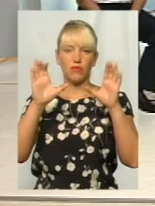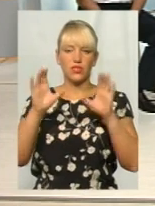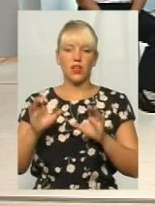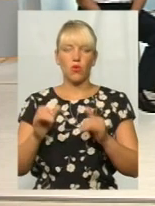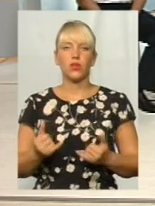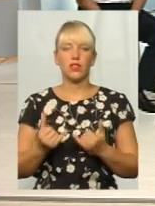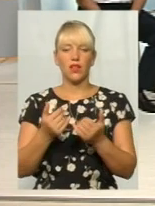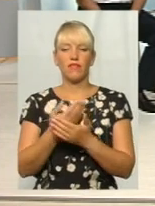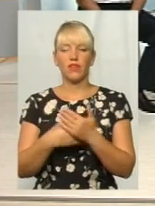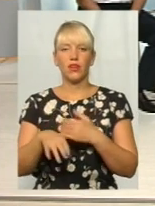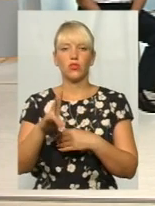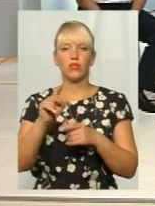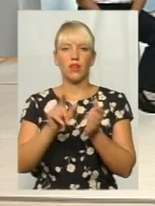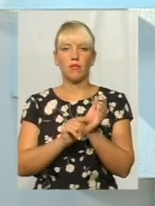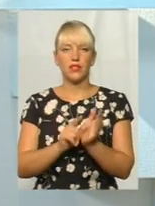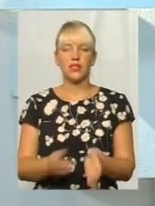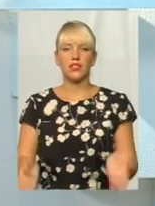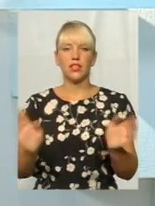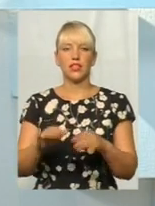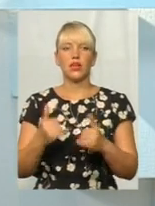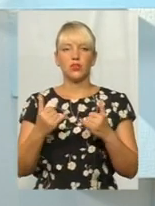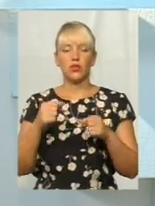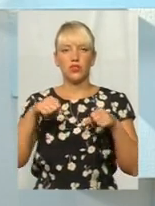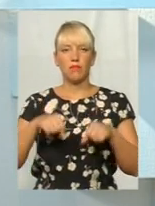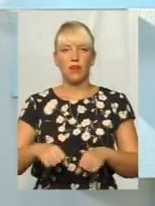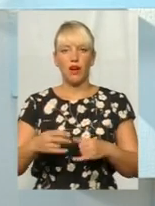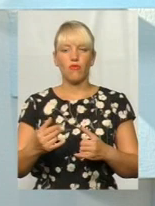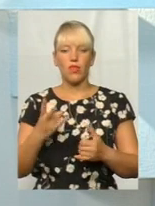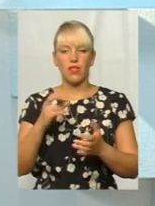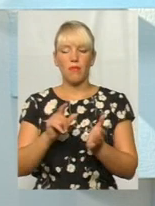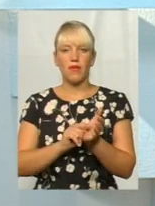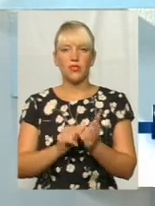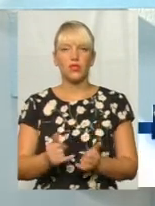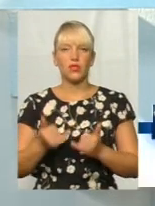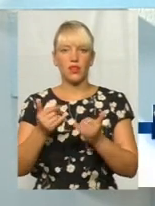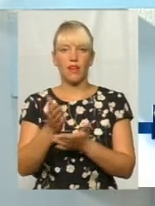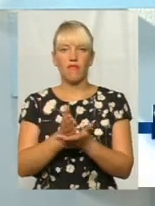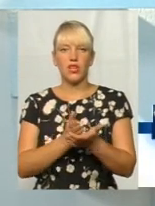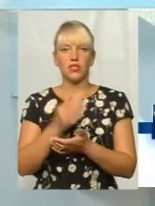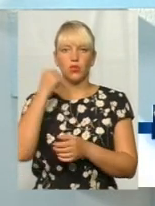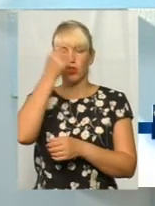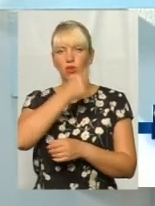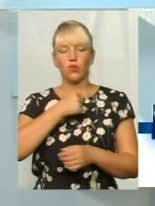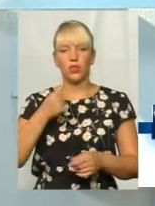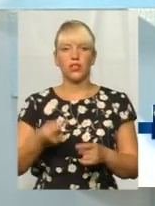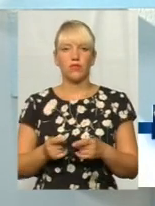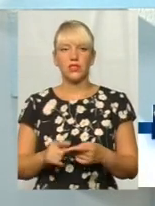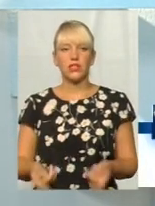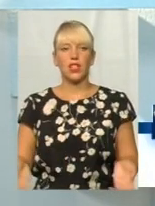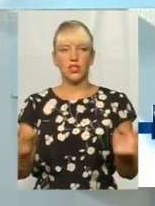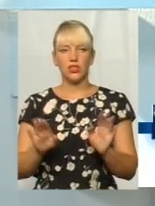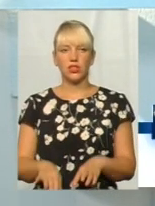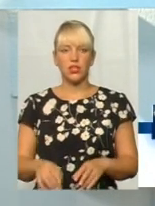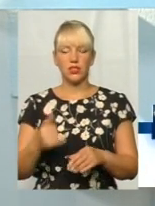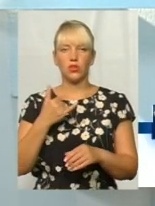залишається. На сьогоднішній день право на пенсію за вислових років для силових структур залишається. Але тут стоїть питання.